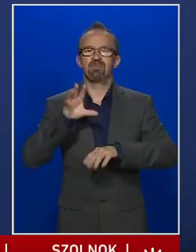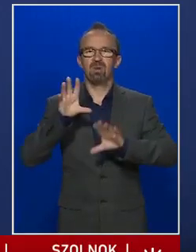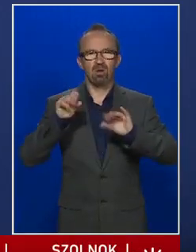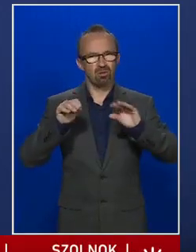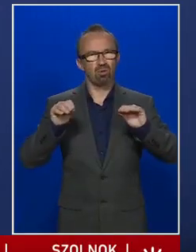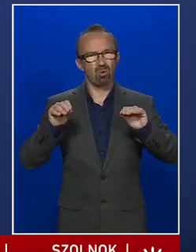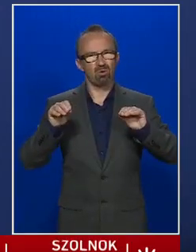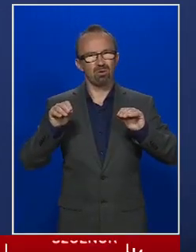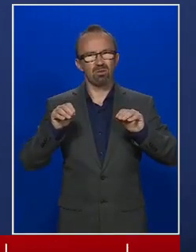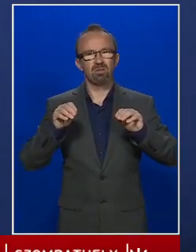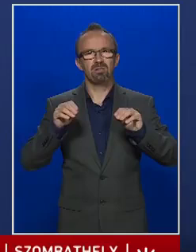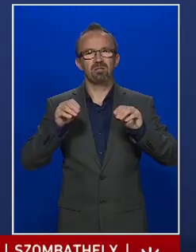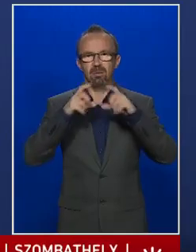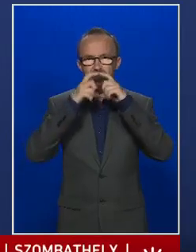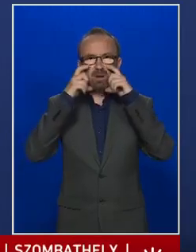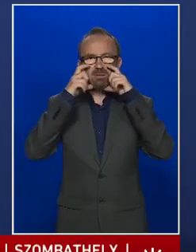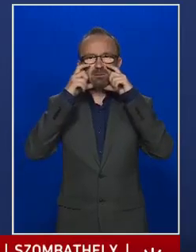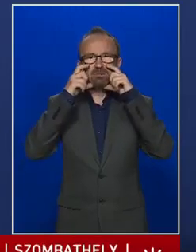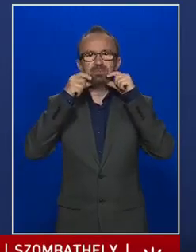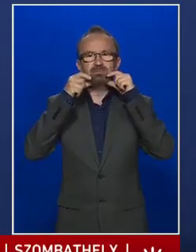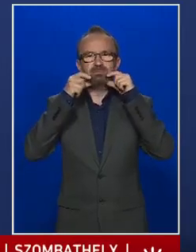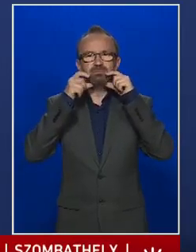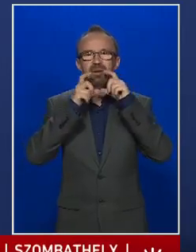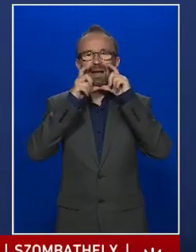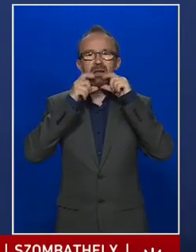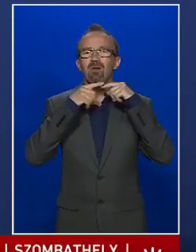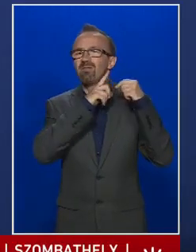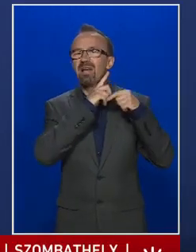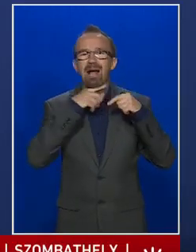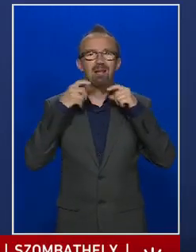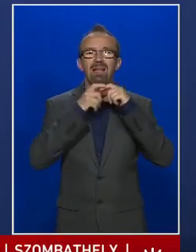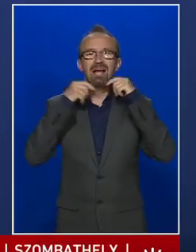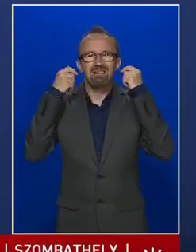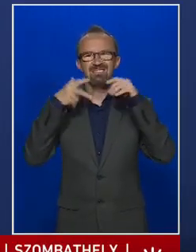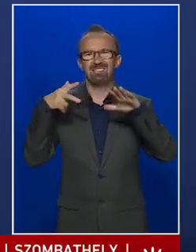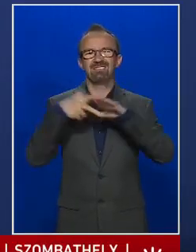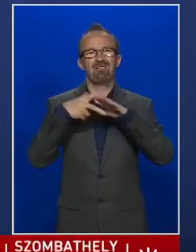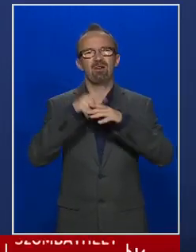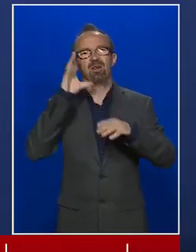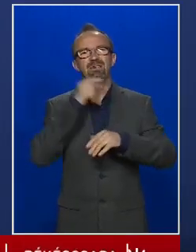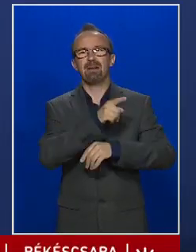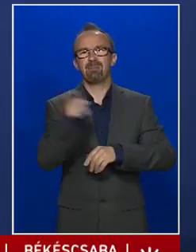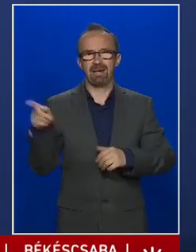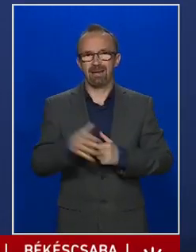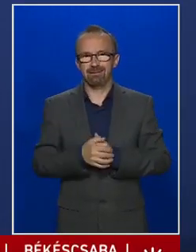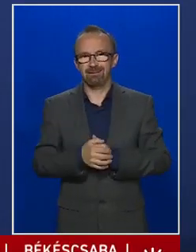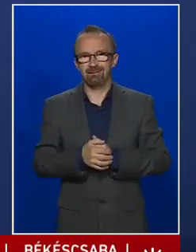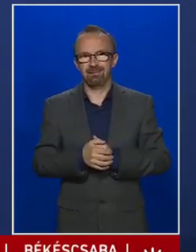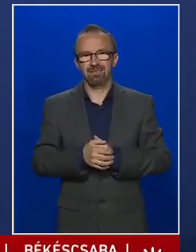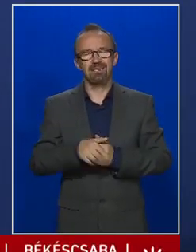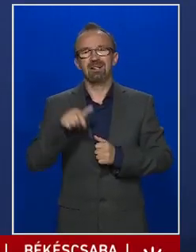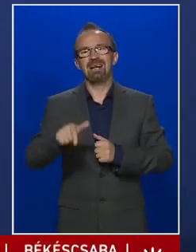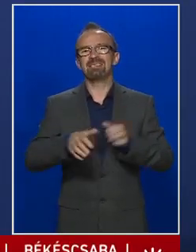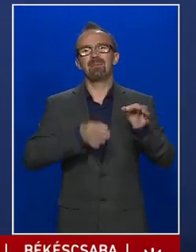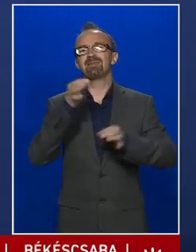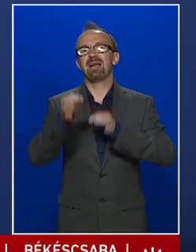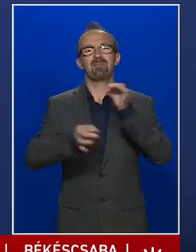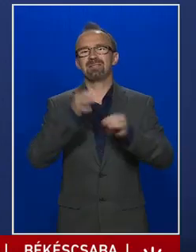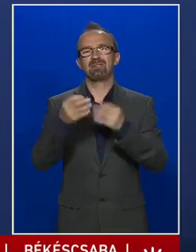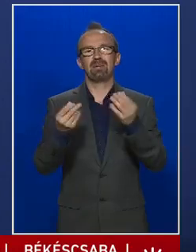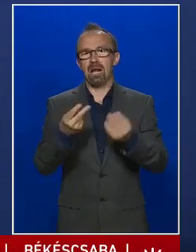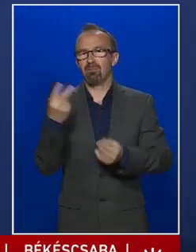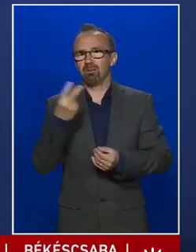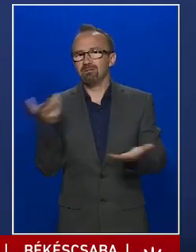lehúzzák a maszkot, az álluk alá húzzák, zavarja őket, hiszen ez nem egy természetes